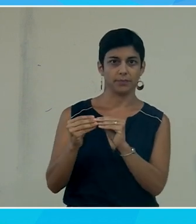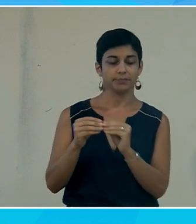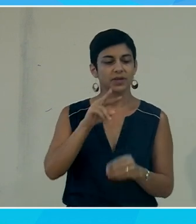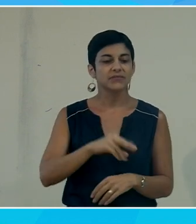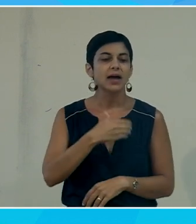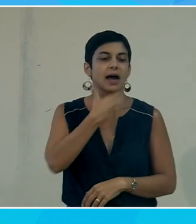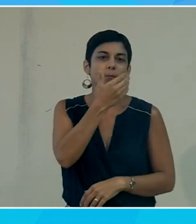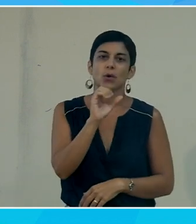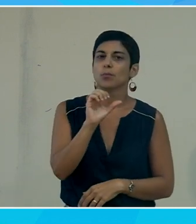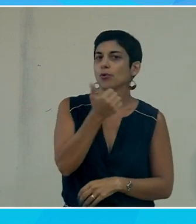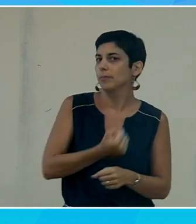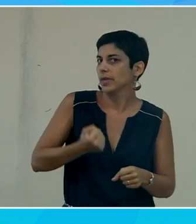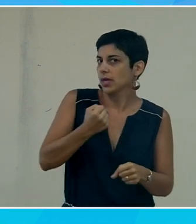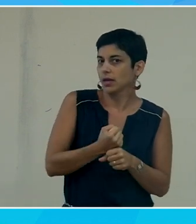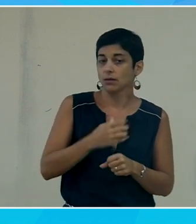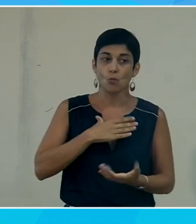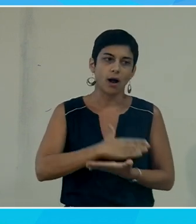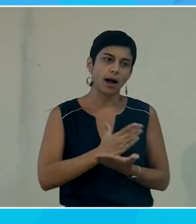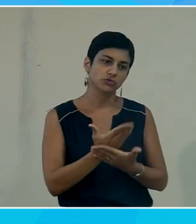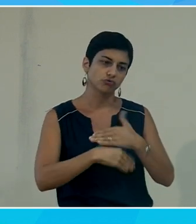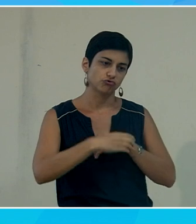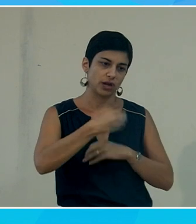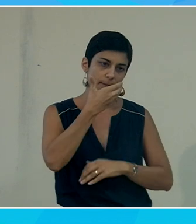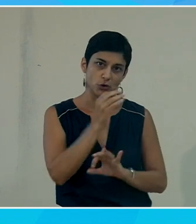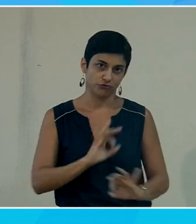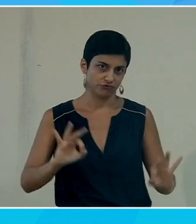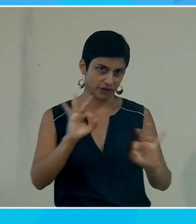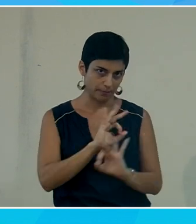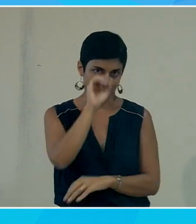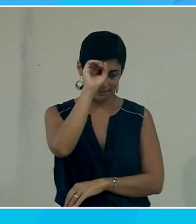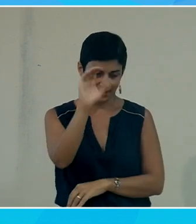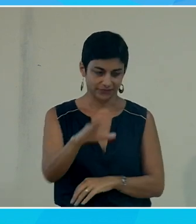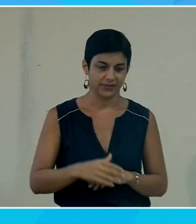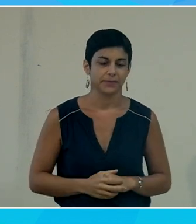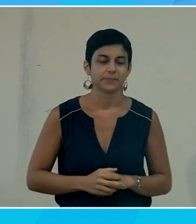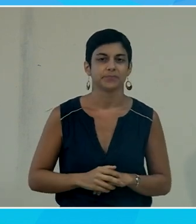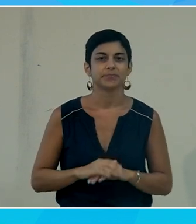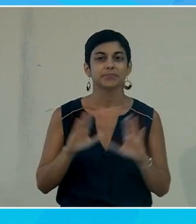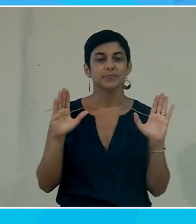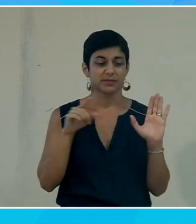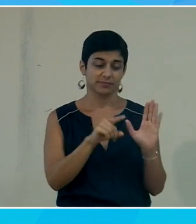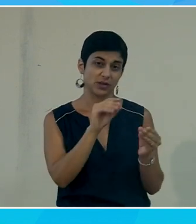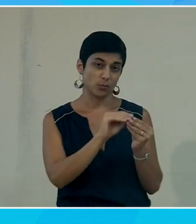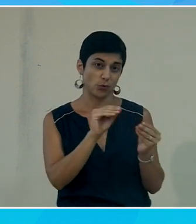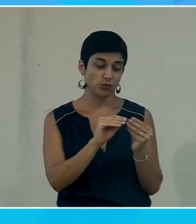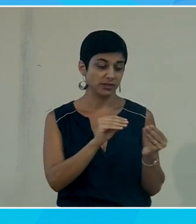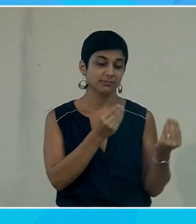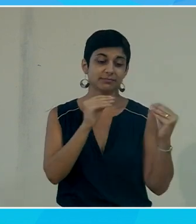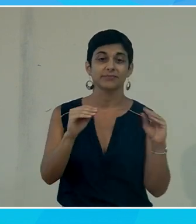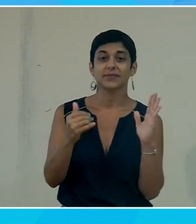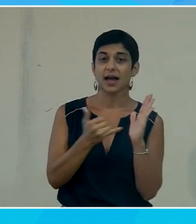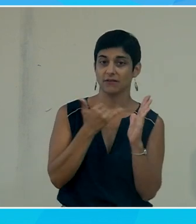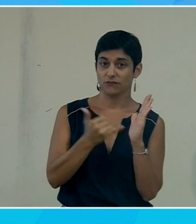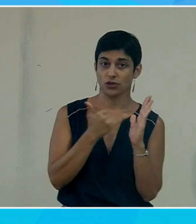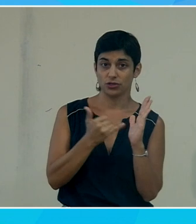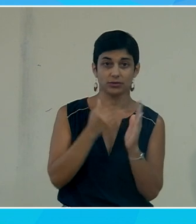précurseur dans ce domaine là je n'ai pas d'action chez Apple je précise tout de suite avec à travers un produit qui s'appelle l'iPhone très clairement c'est qu'ils ont